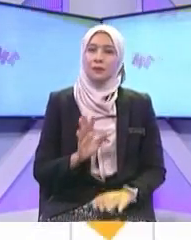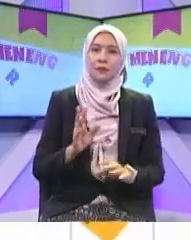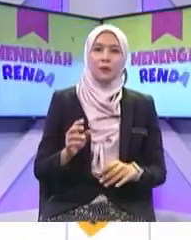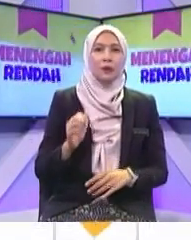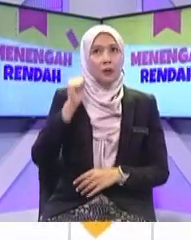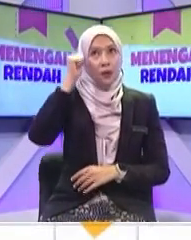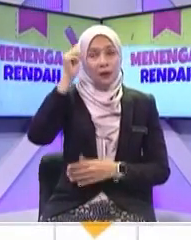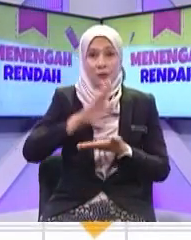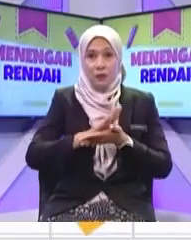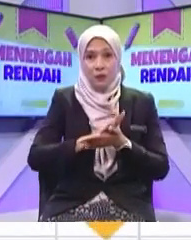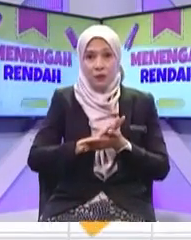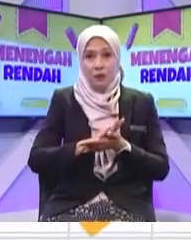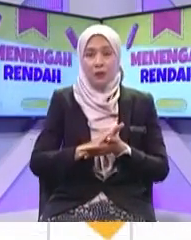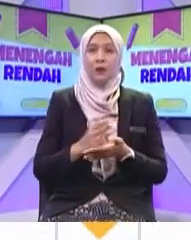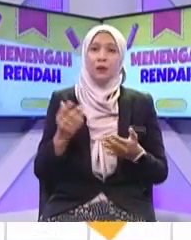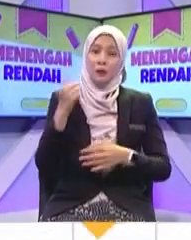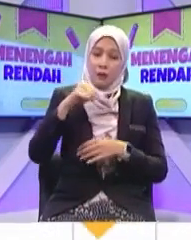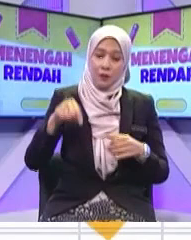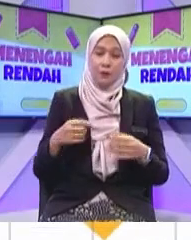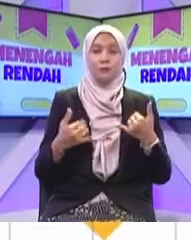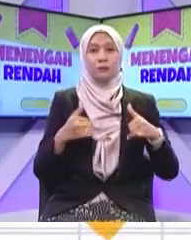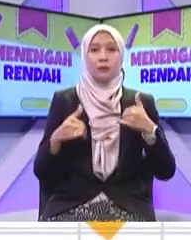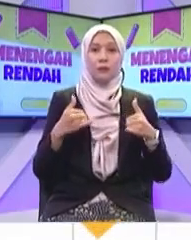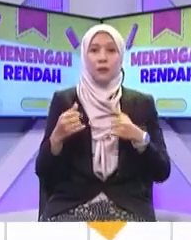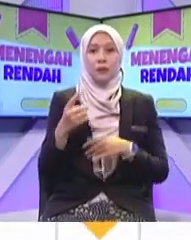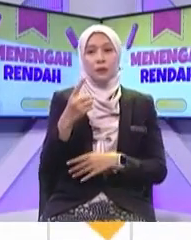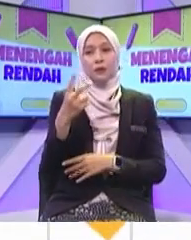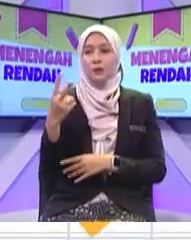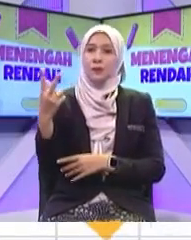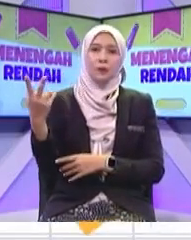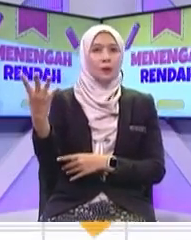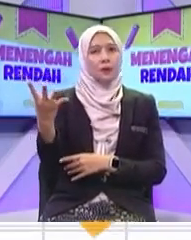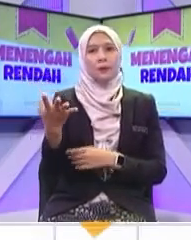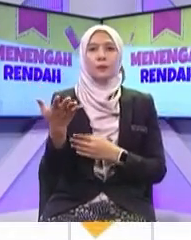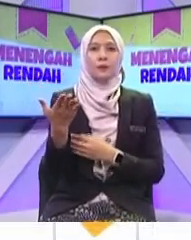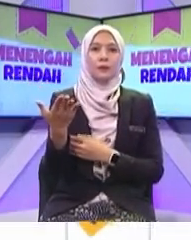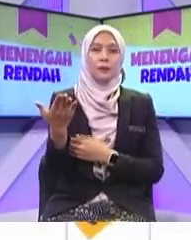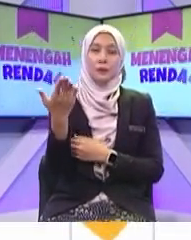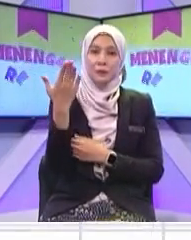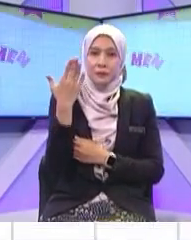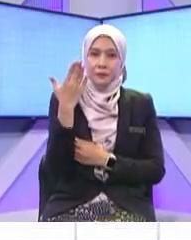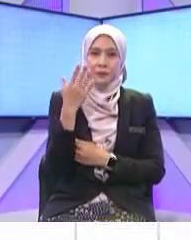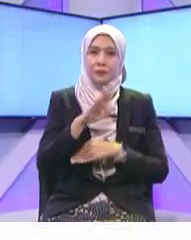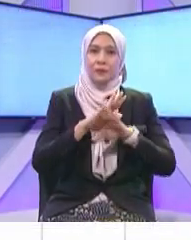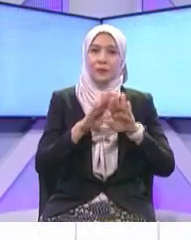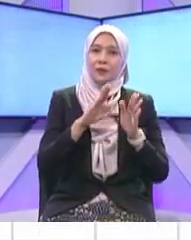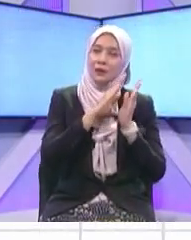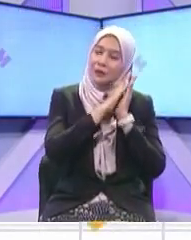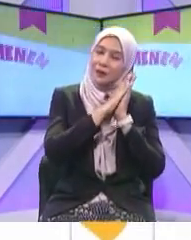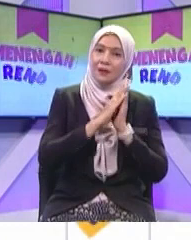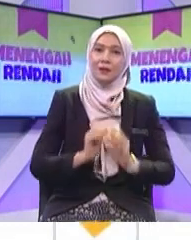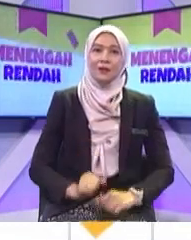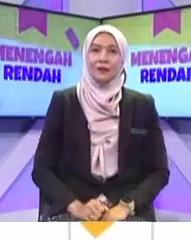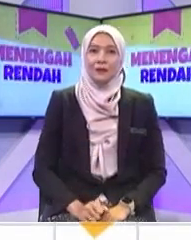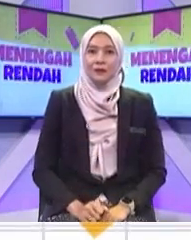nak sekolah esok nak sekolah kalau cuti pun tak sesuai dengan umur kita yang perlukan waktu tidur yang cukup ok silakan Fahim